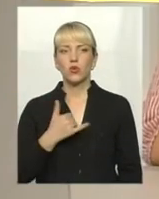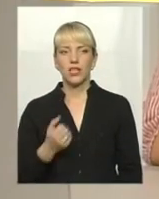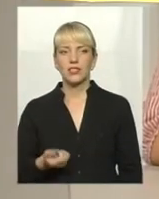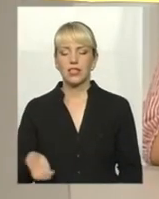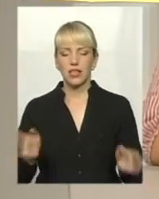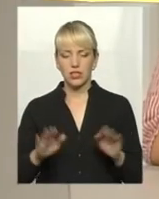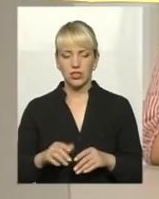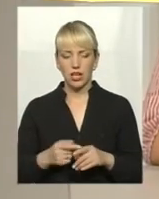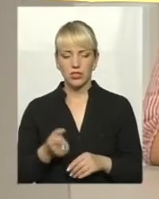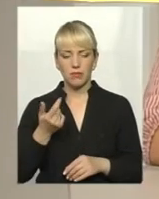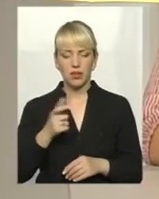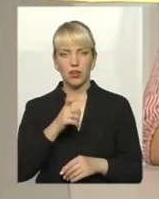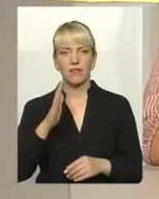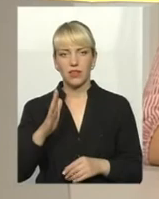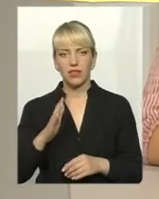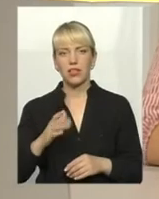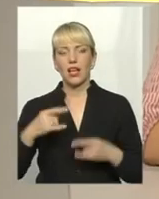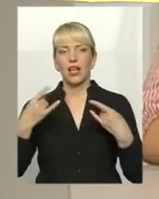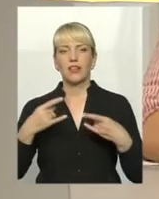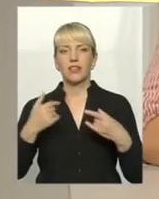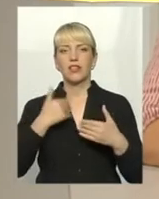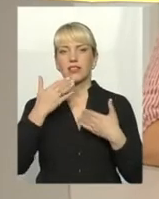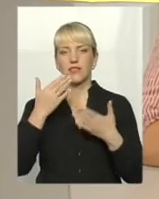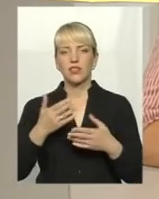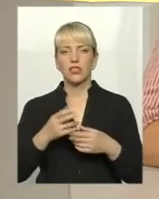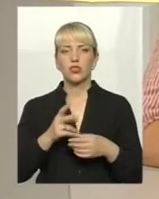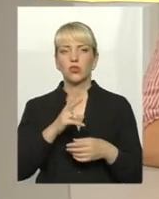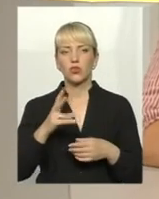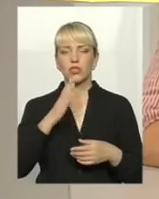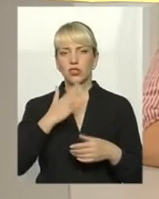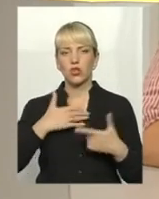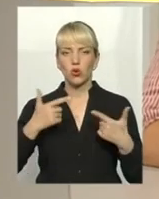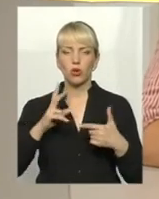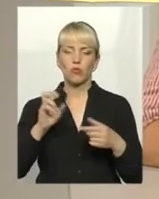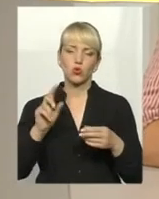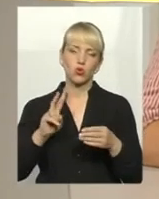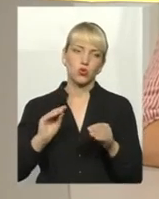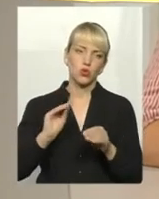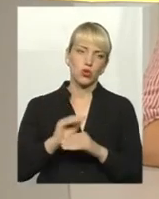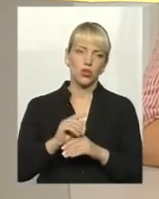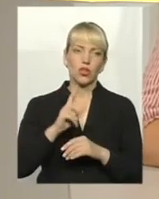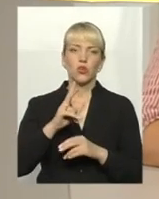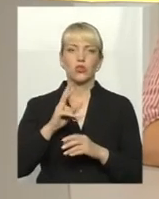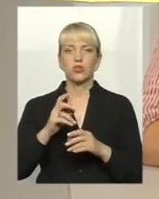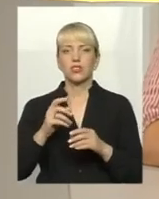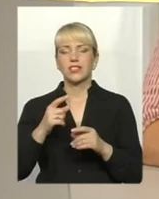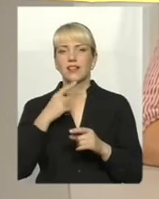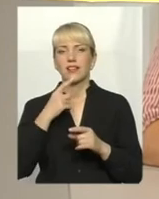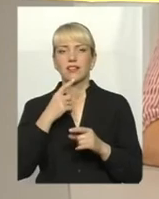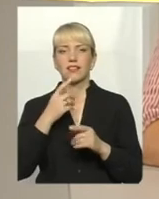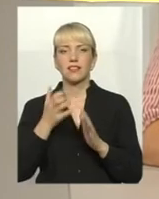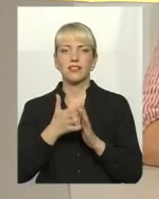хвилин ефіру, того ж я звертаюся до наших гостей. Можливо, в когось є, що додати, або хтось лишився невисловленим до кінця.